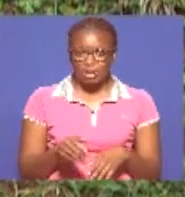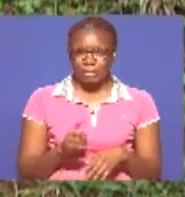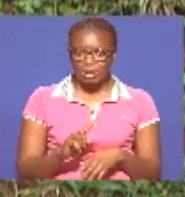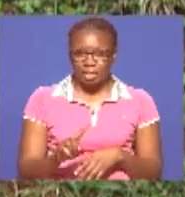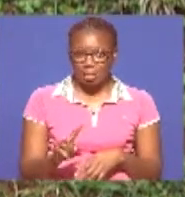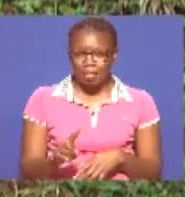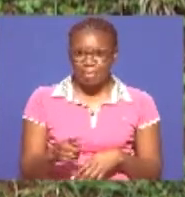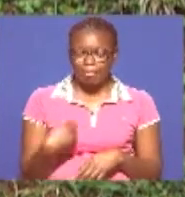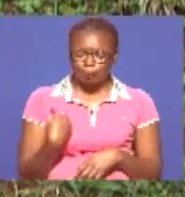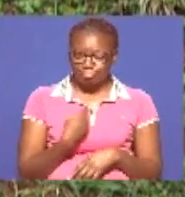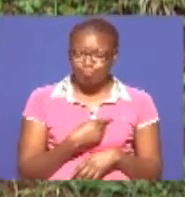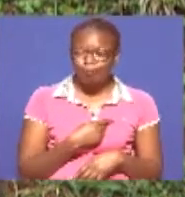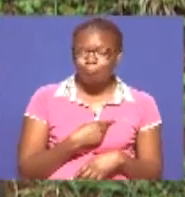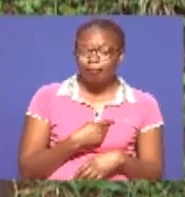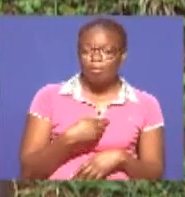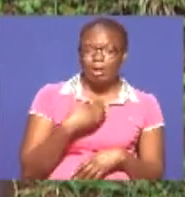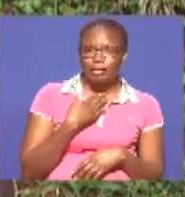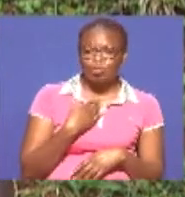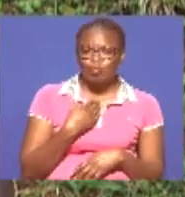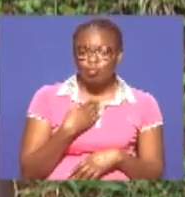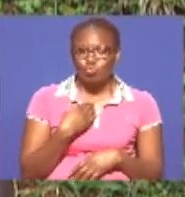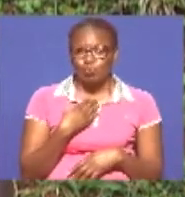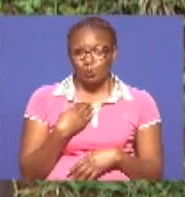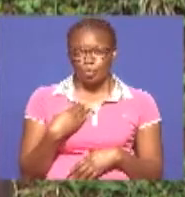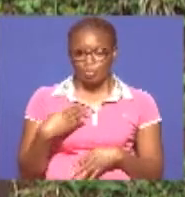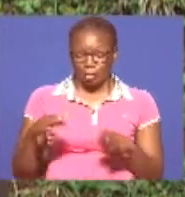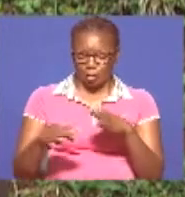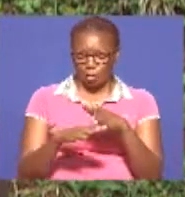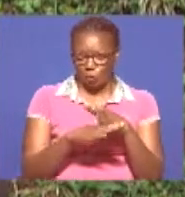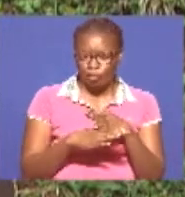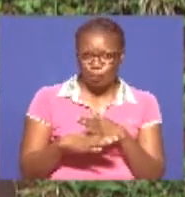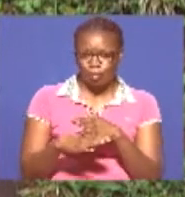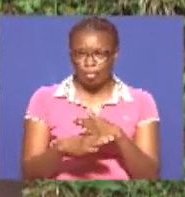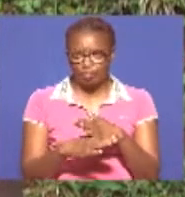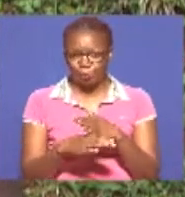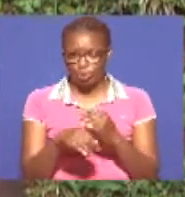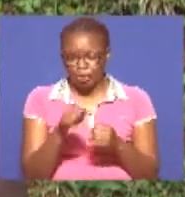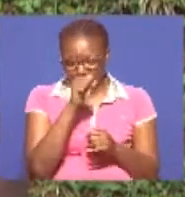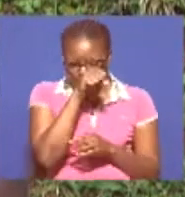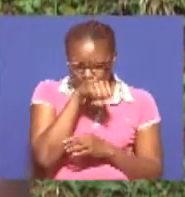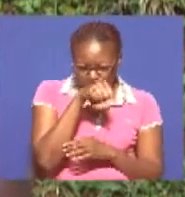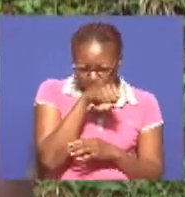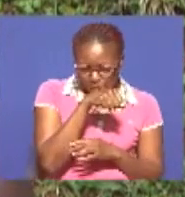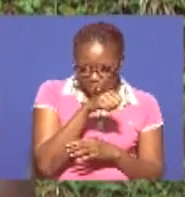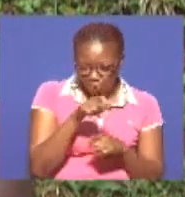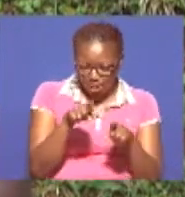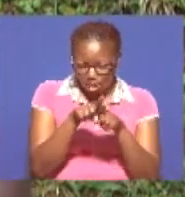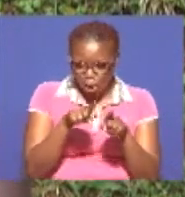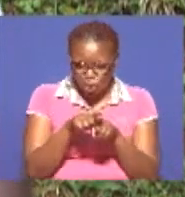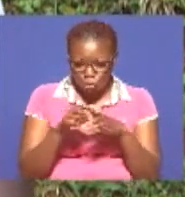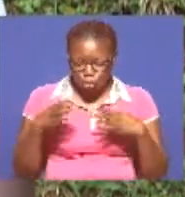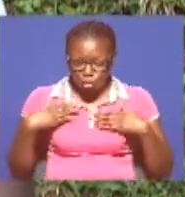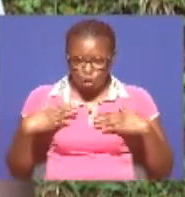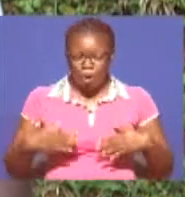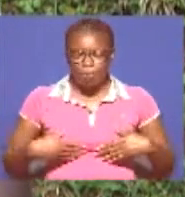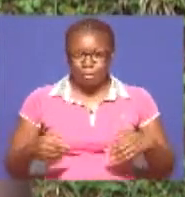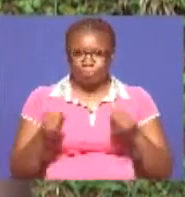Lakini ikiwa jeetu ya kurejesha hali yao